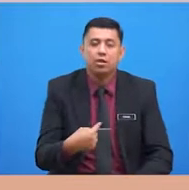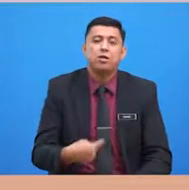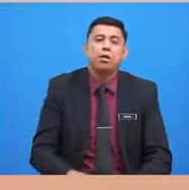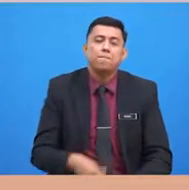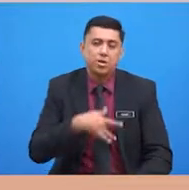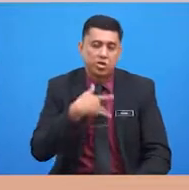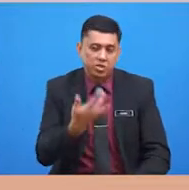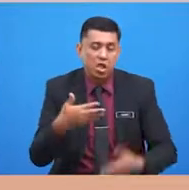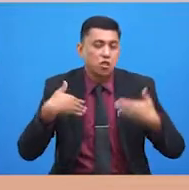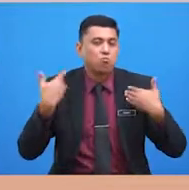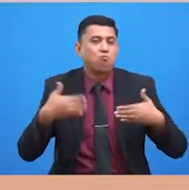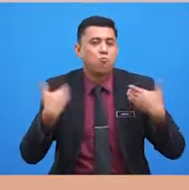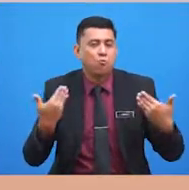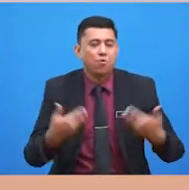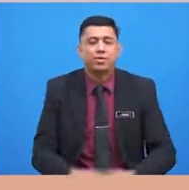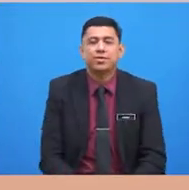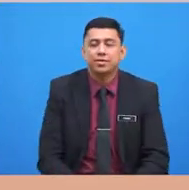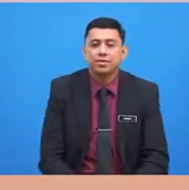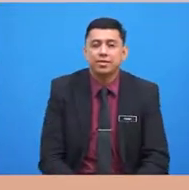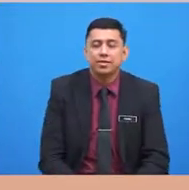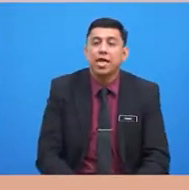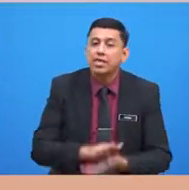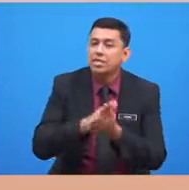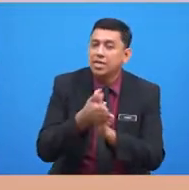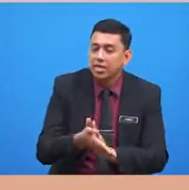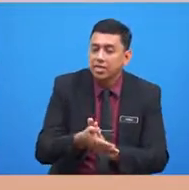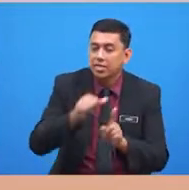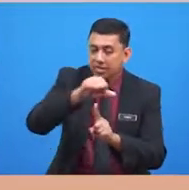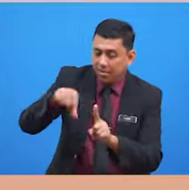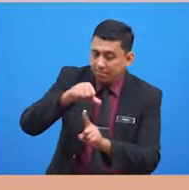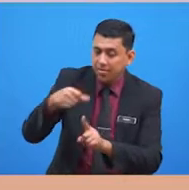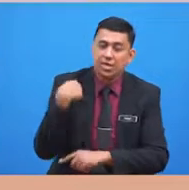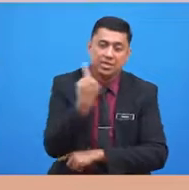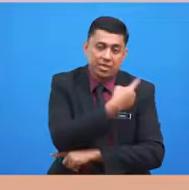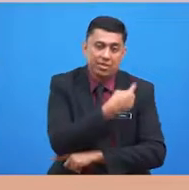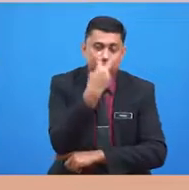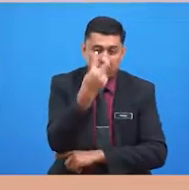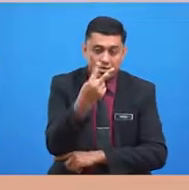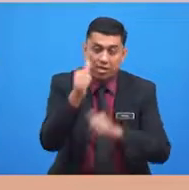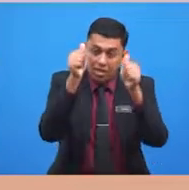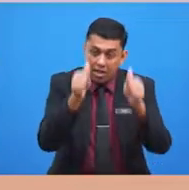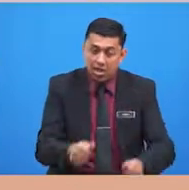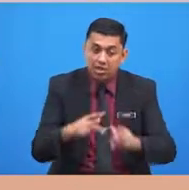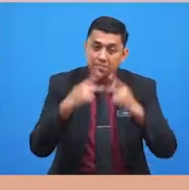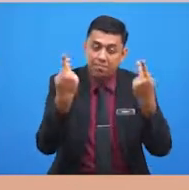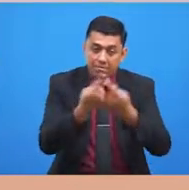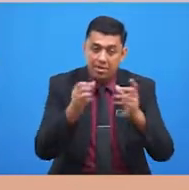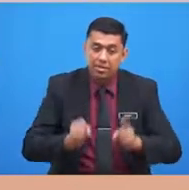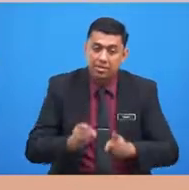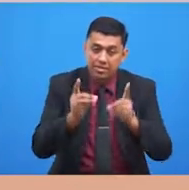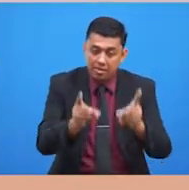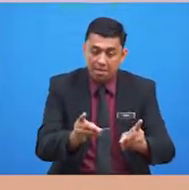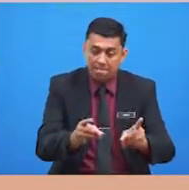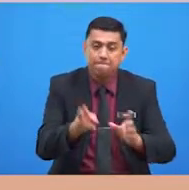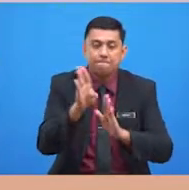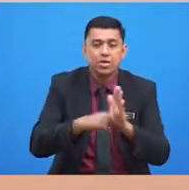berasa seronok. Jadi, apabila kita nampak ahli keluarga sedang berehat